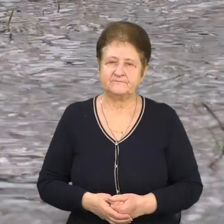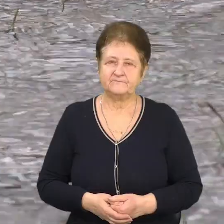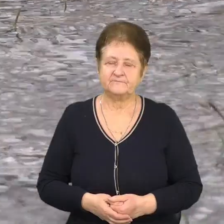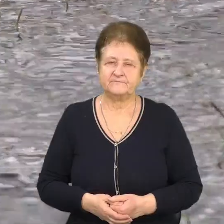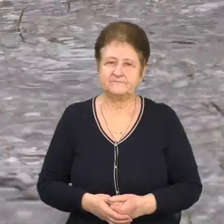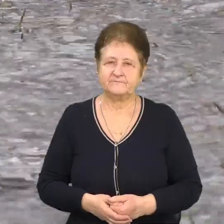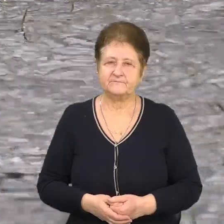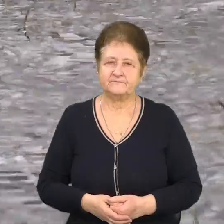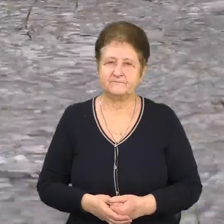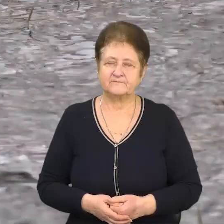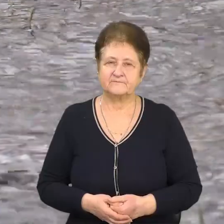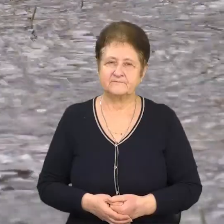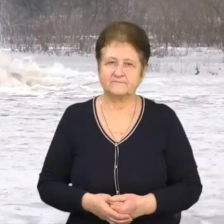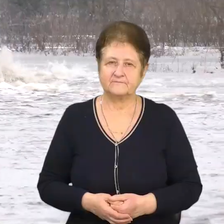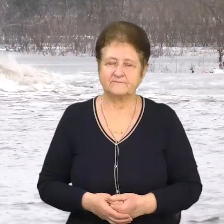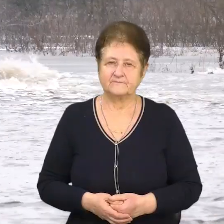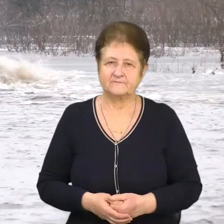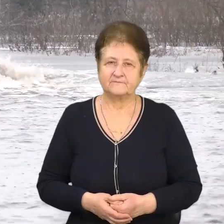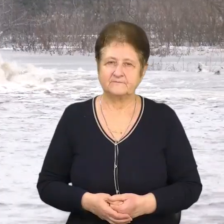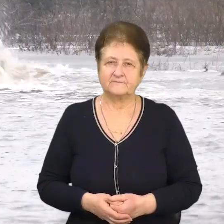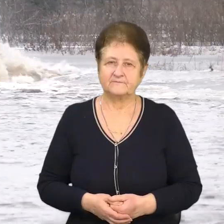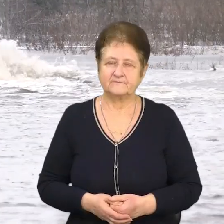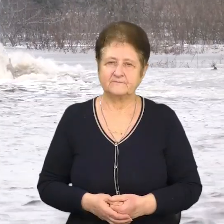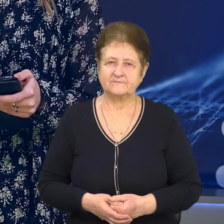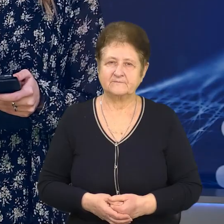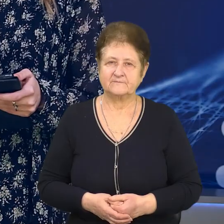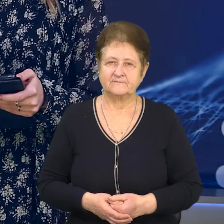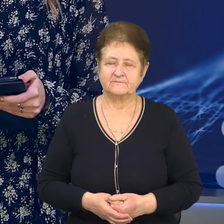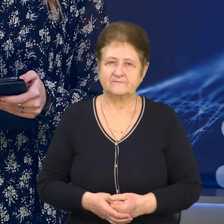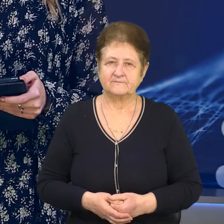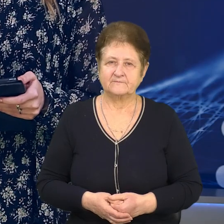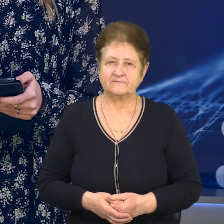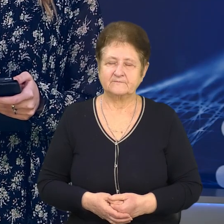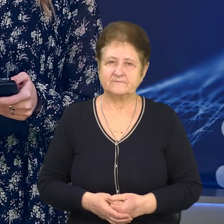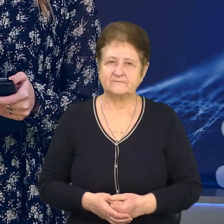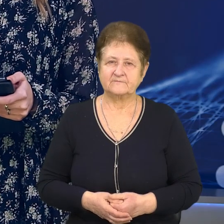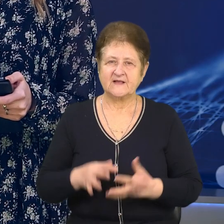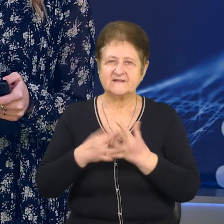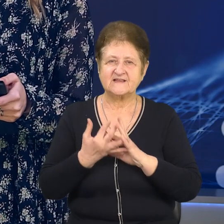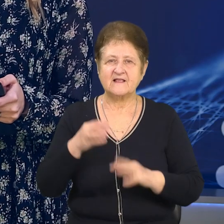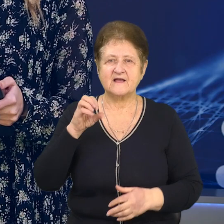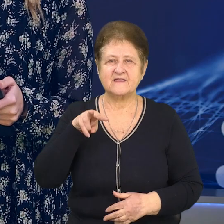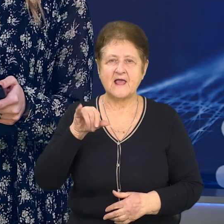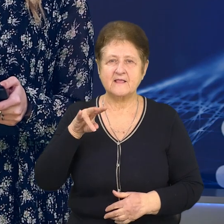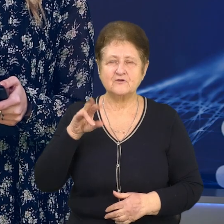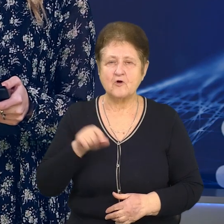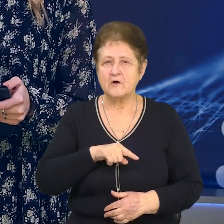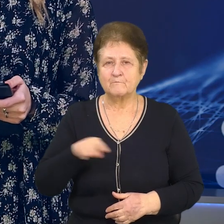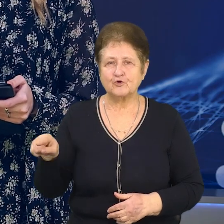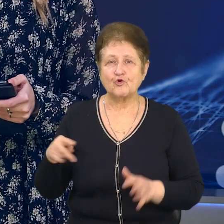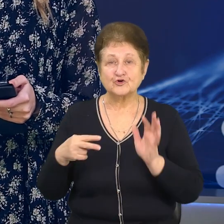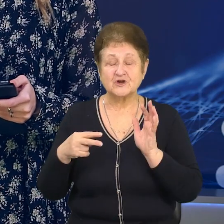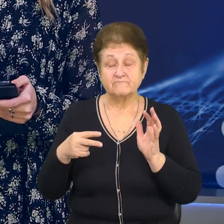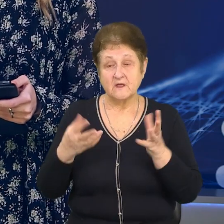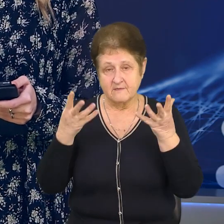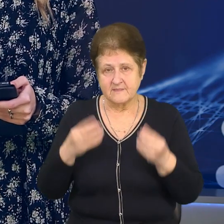Аліна Коржинська, Олександр Поліщук, новини Суспільне, Чернігів. Села Єліне впродовж дня евакуювали сімох людей,